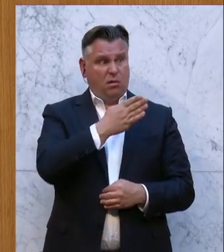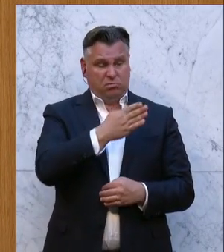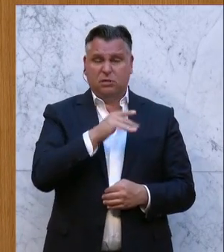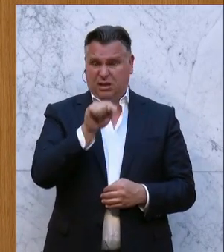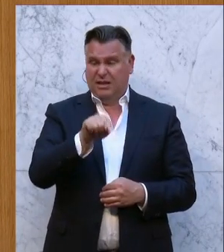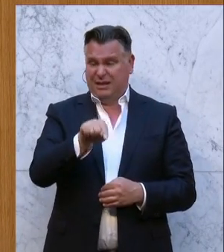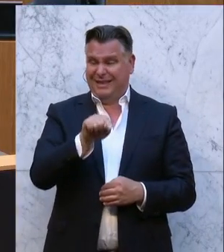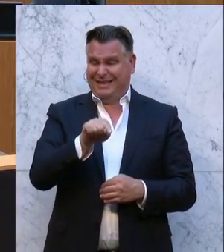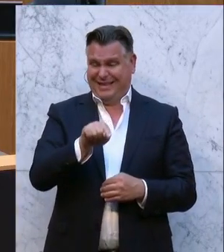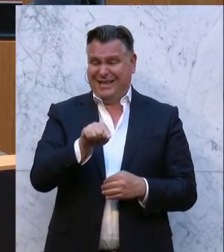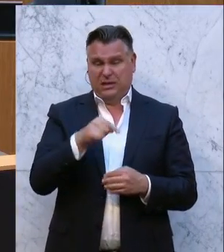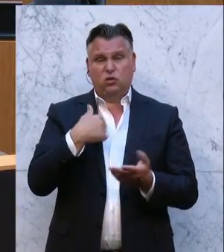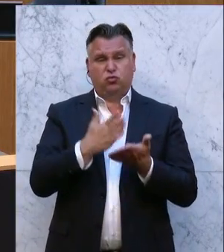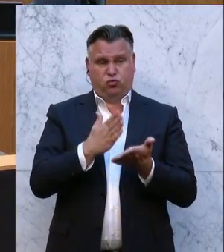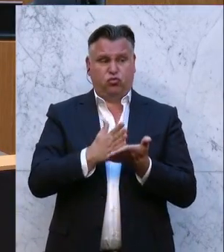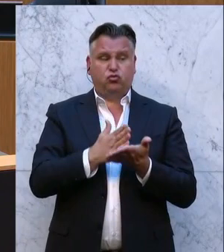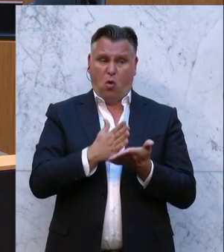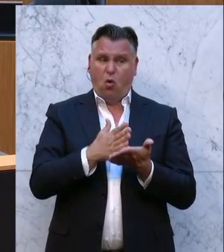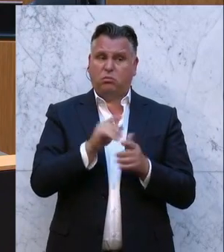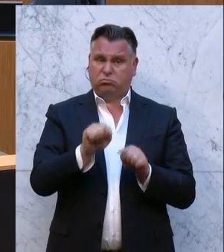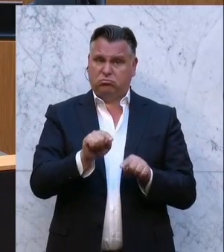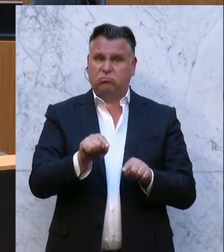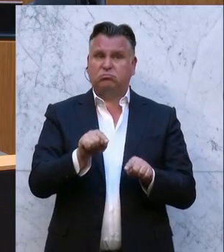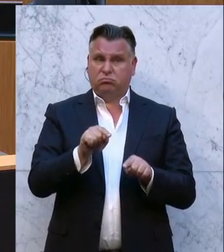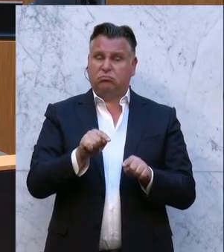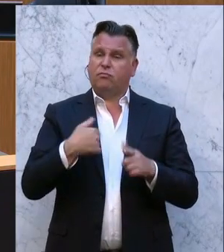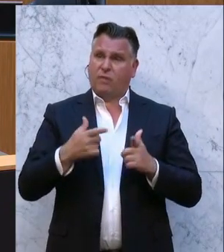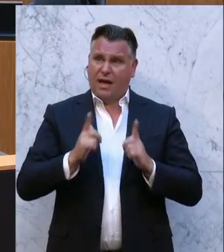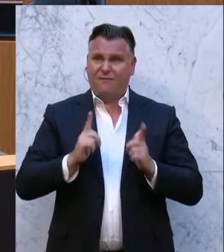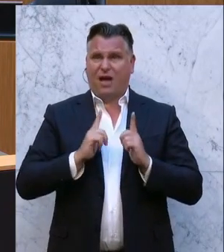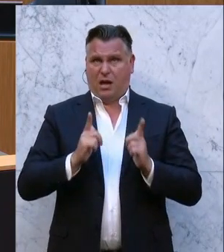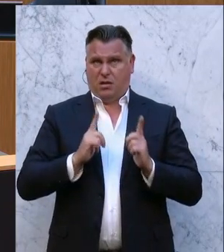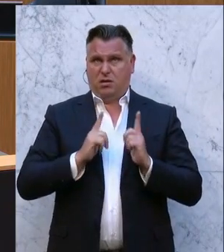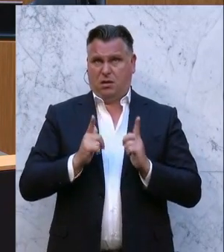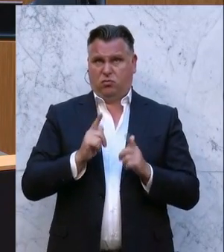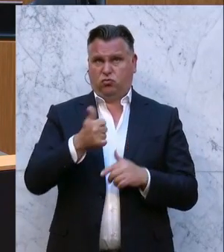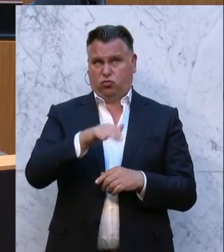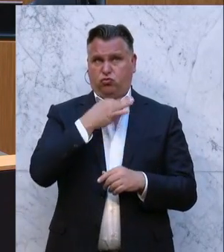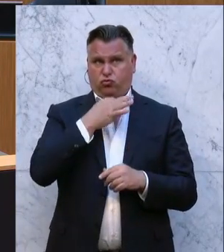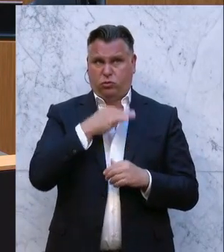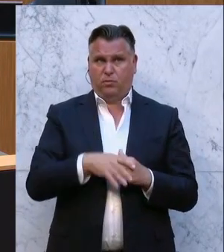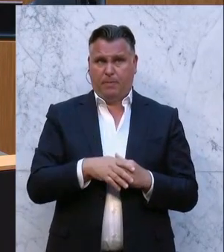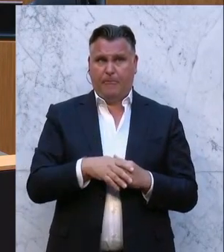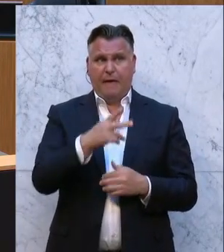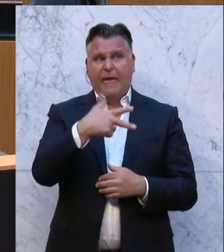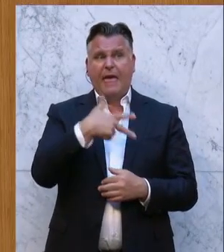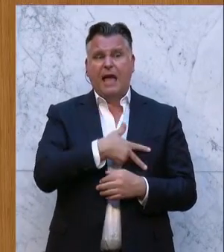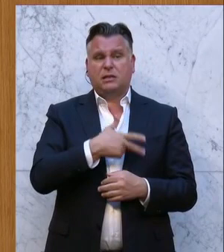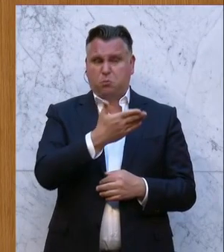Punkt, in diesem Punkt sehr wohl die Zustimmung erwartet. Und, liebe Kolleginnen und Kollegen von der FPÖ,